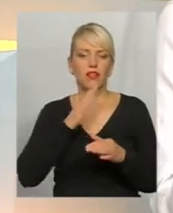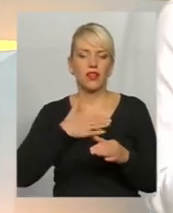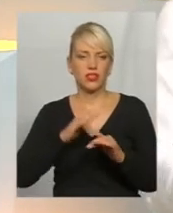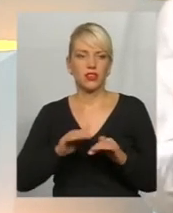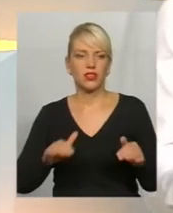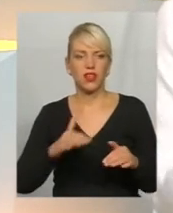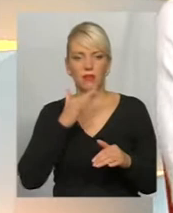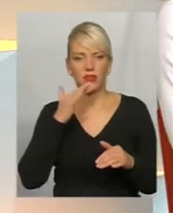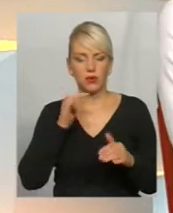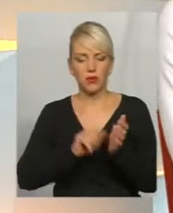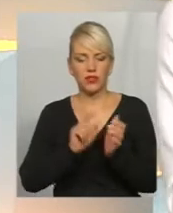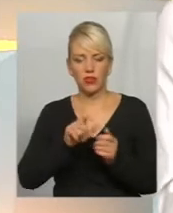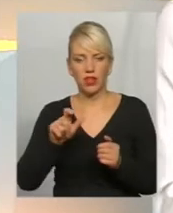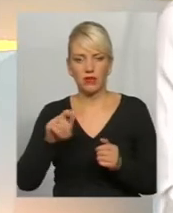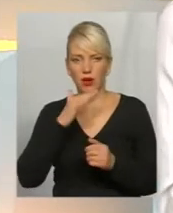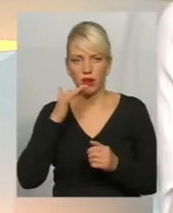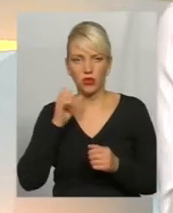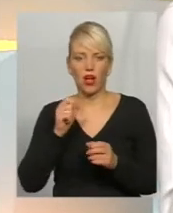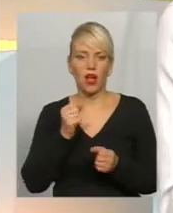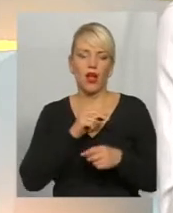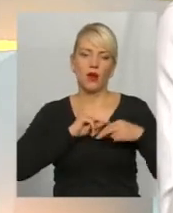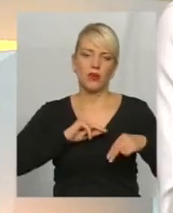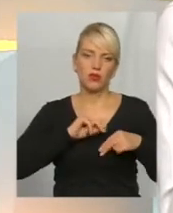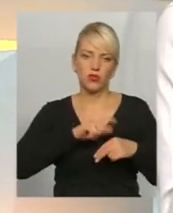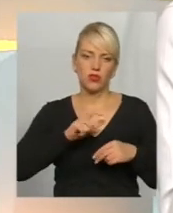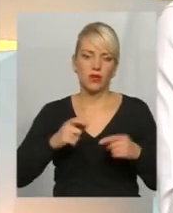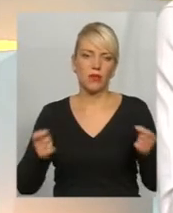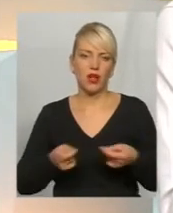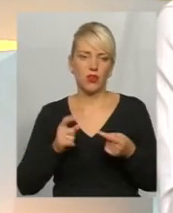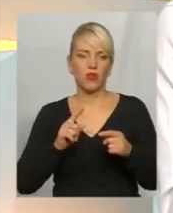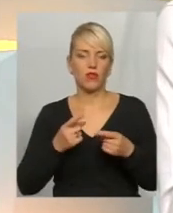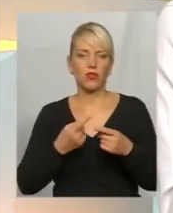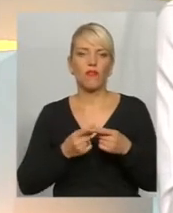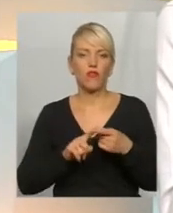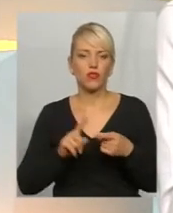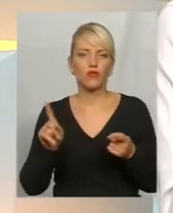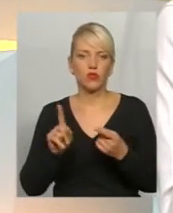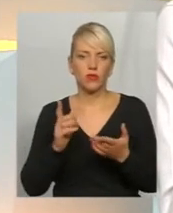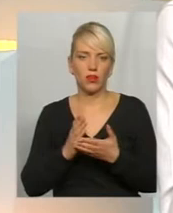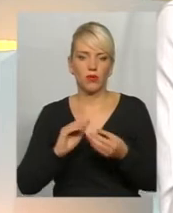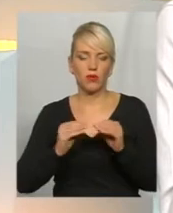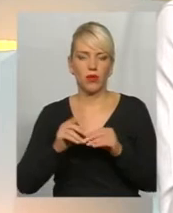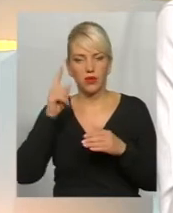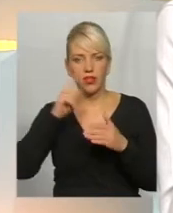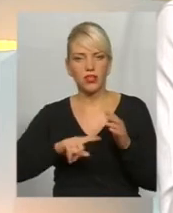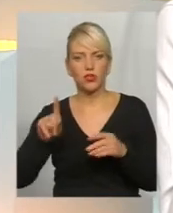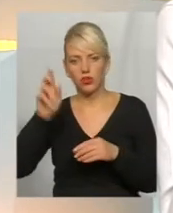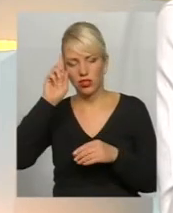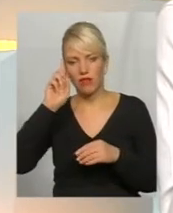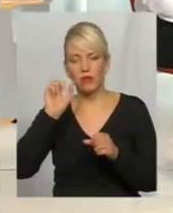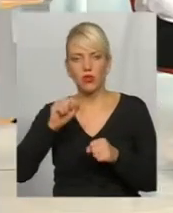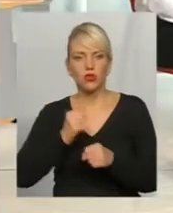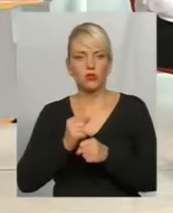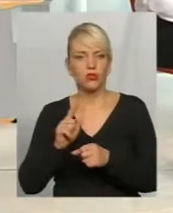Сьогодні пенсіонерів багато, працюючих людей мало. Ось чому проблема. Найбільша проблема. Тому надійтися на те, що колись держава, можливо, буде щось краще, вже не